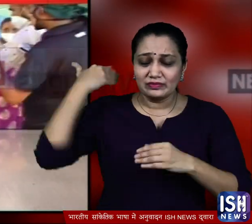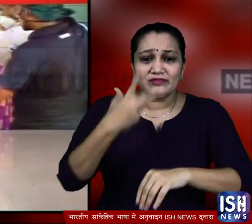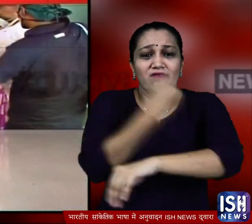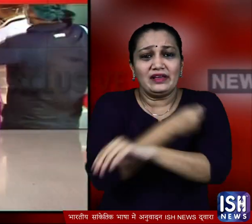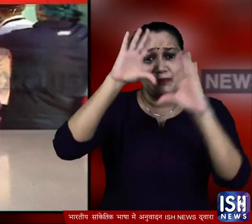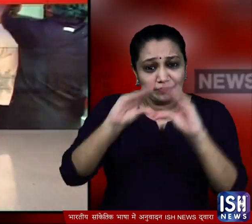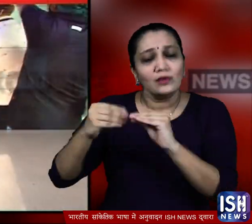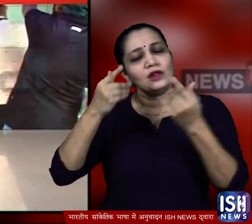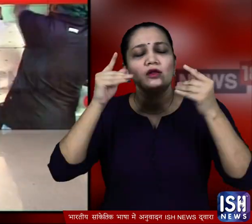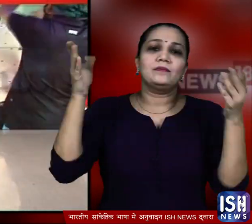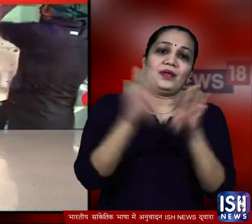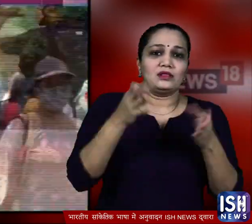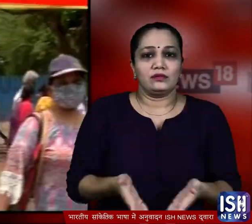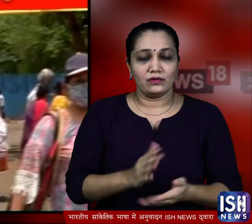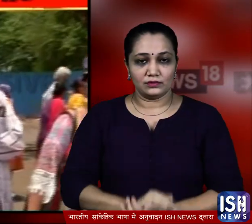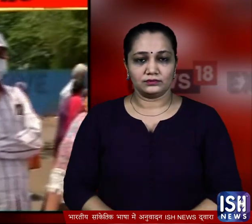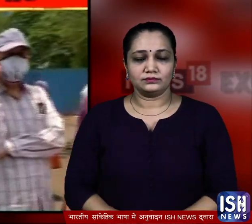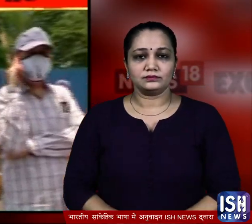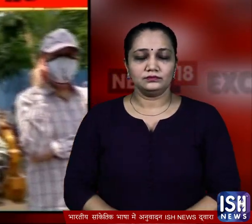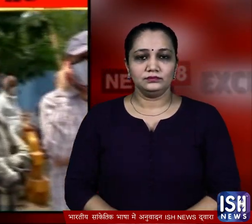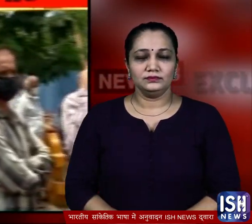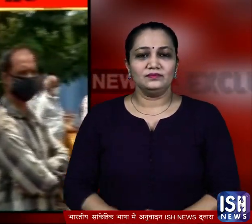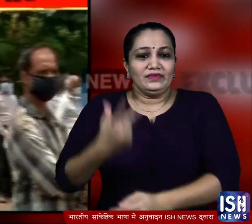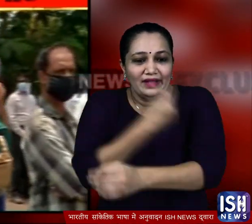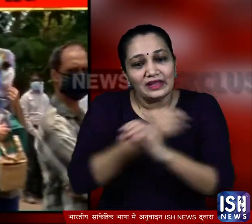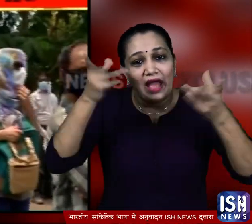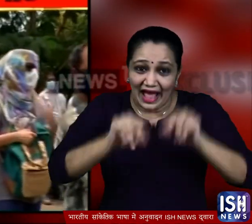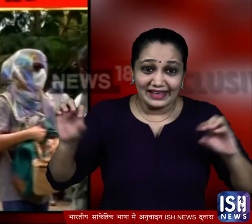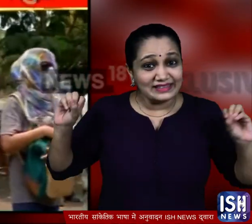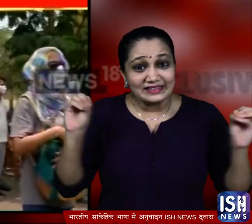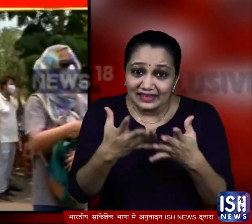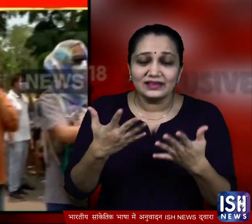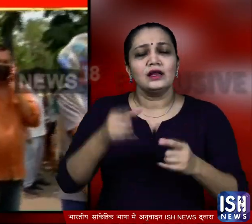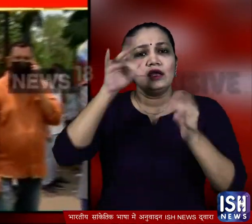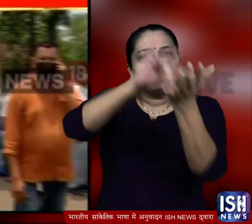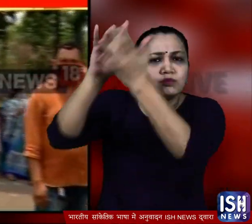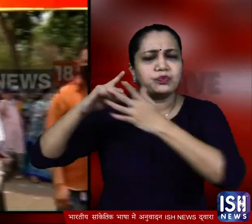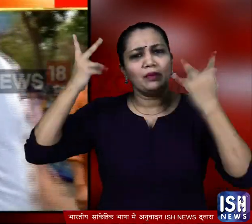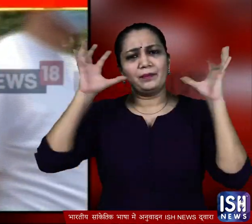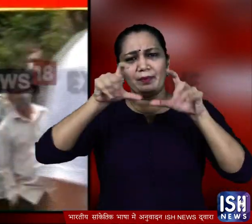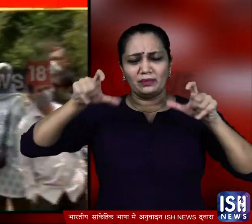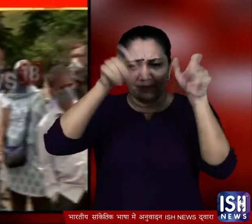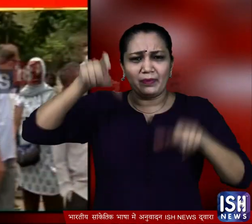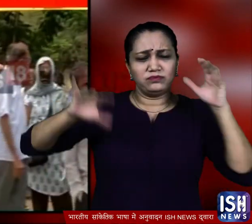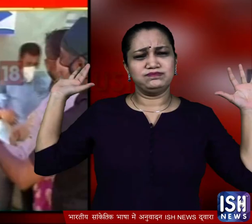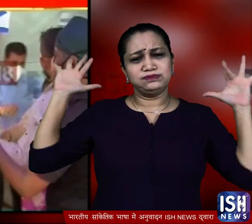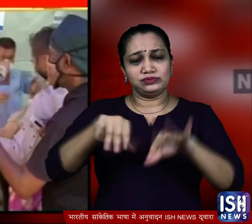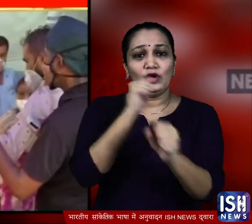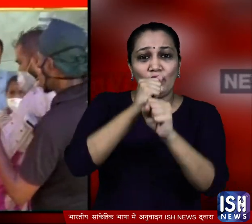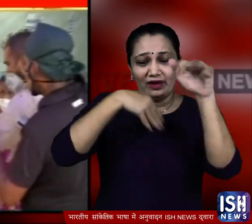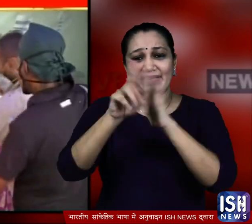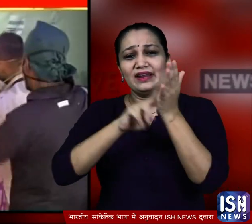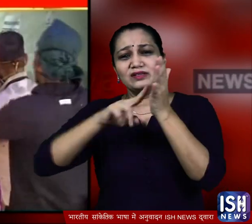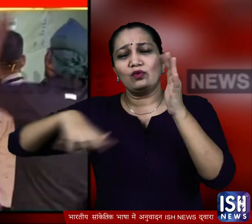दो दिन से ये मुहिम रोग दी गई लेकिन टीका अभिहान के दोबारा शुरू होते ही सभी सेंटरों पर लोगों का जमावड़ा लग गया